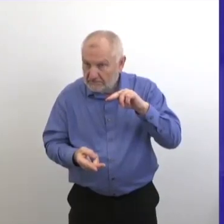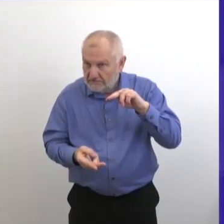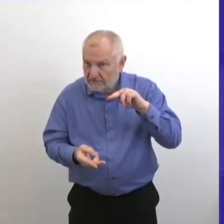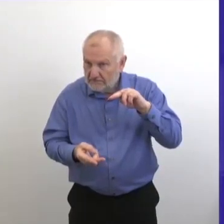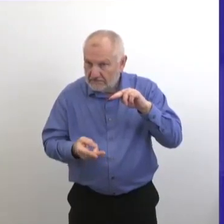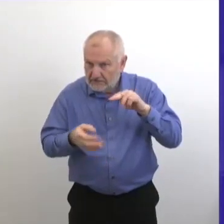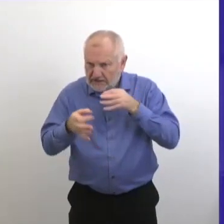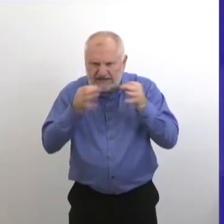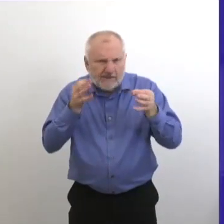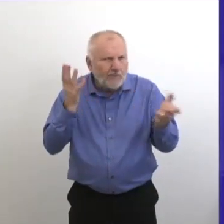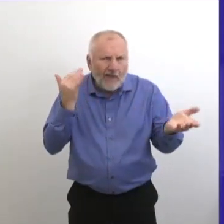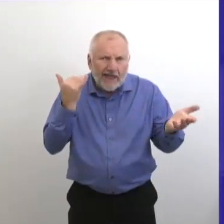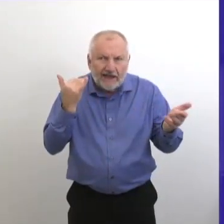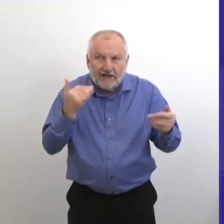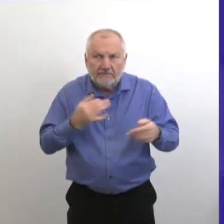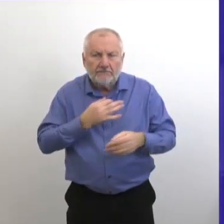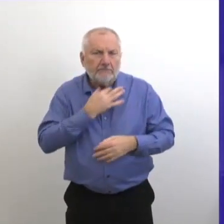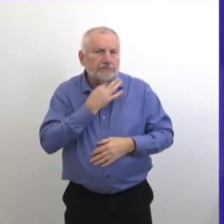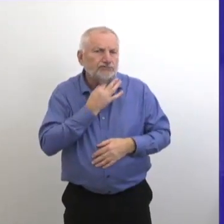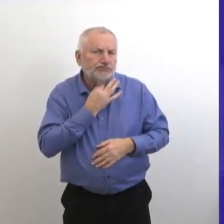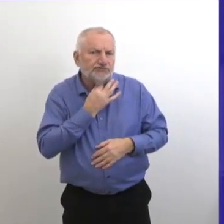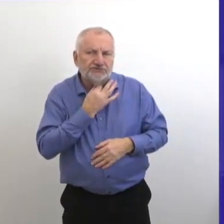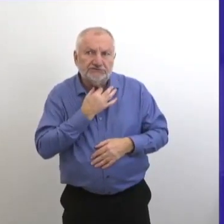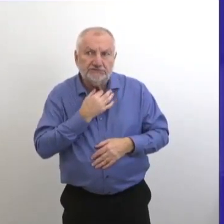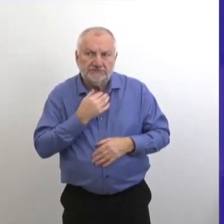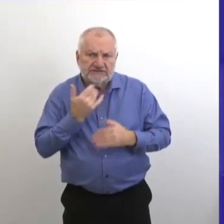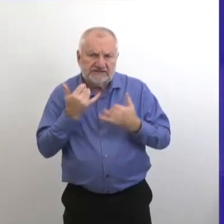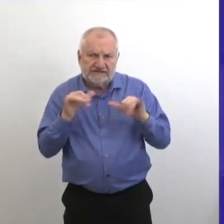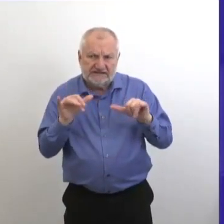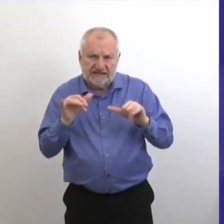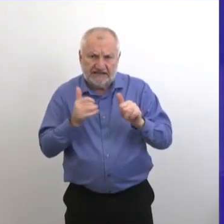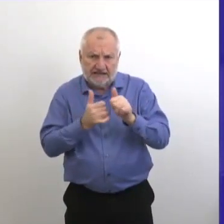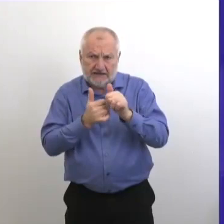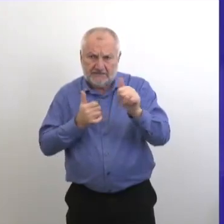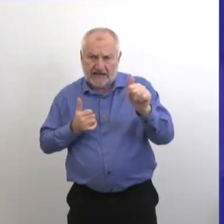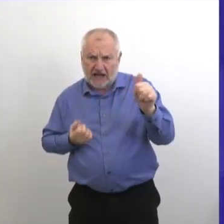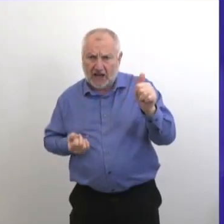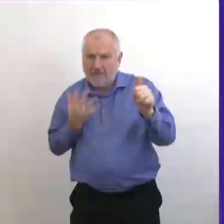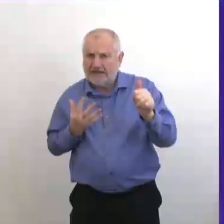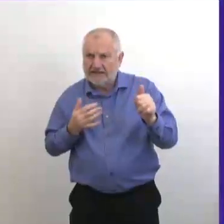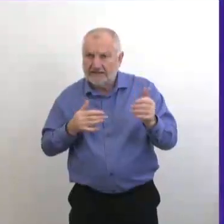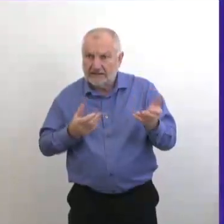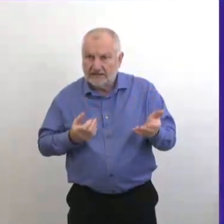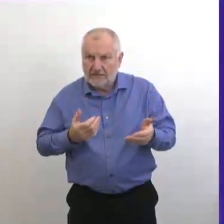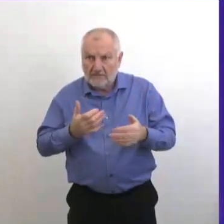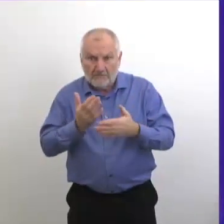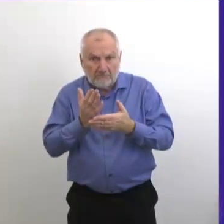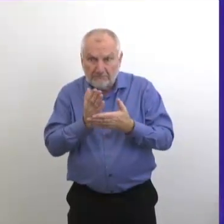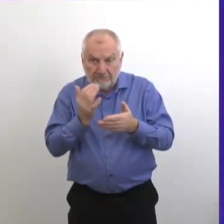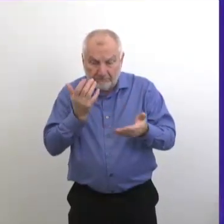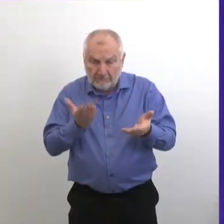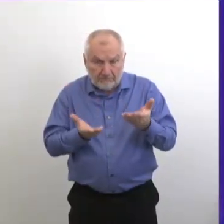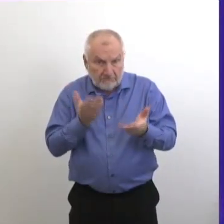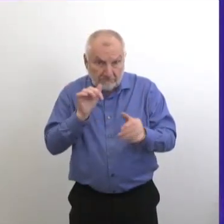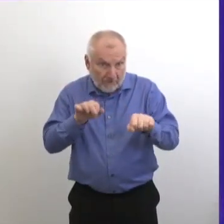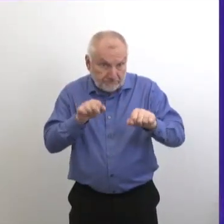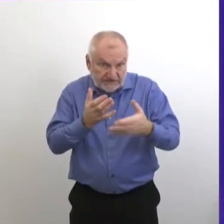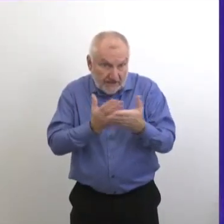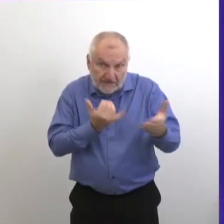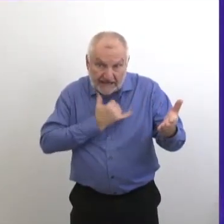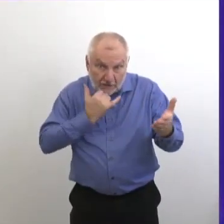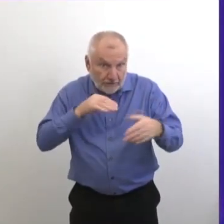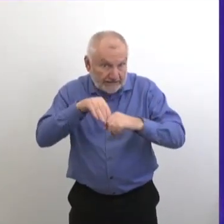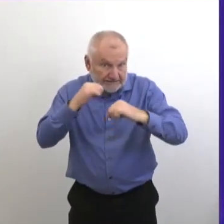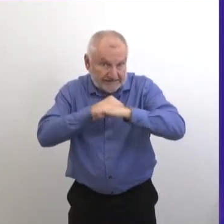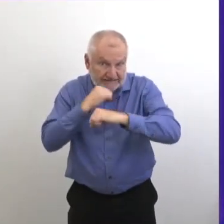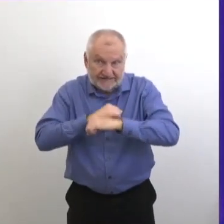Alors, est-ce qu'il y a une marge d'erreur? Est-ce qu'il y a exilie,'est le cas? Oui, combien? Oui, nous